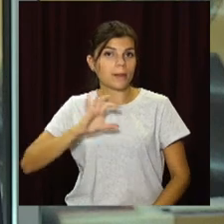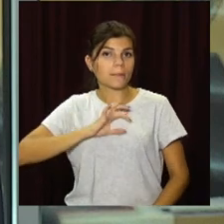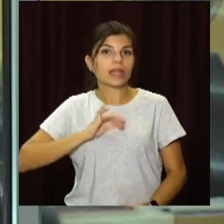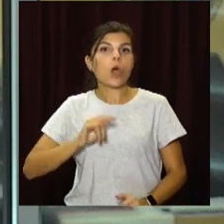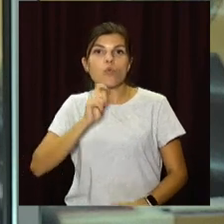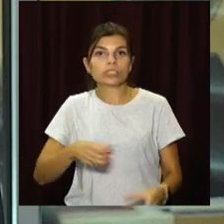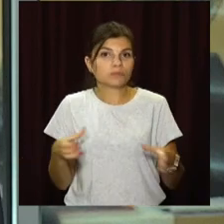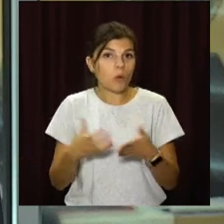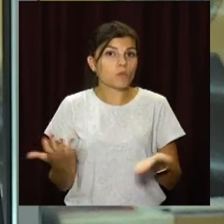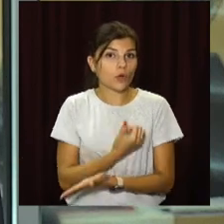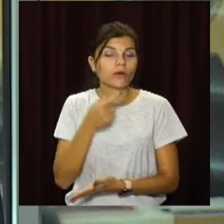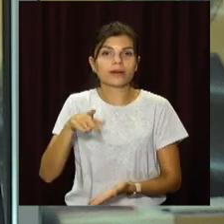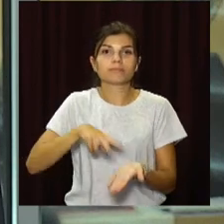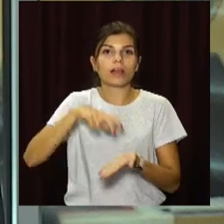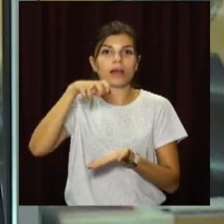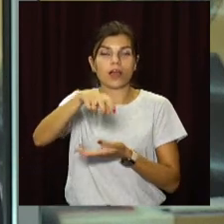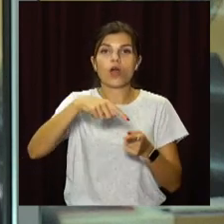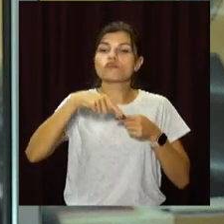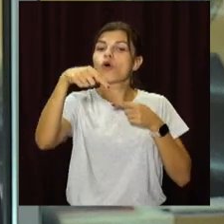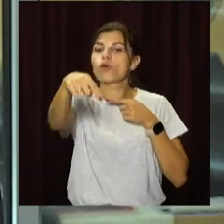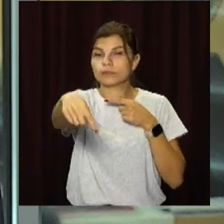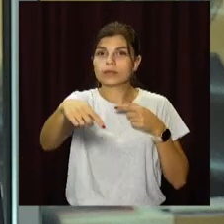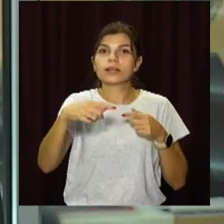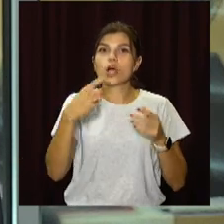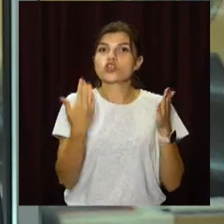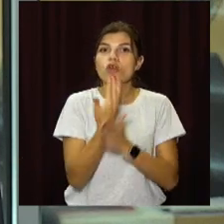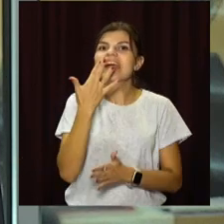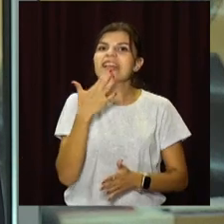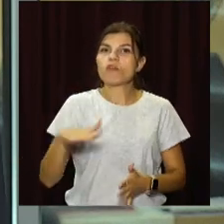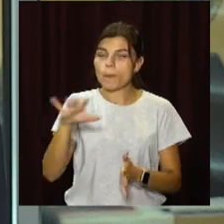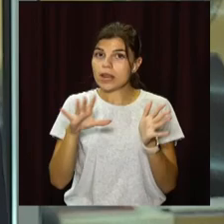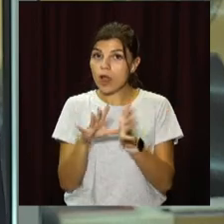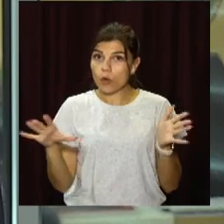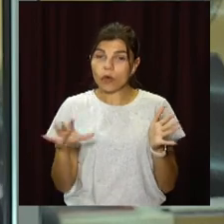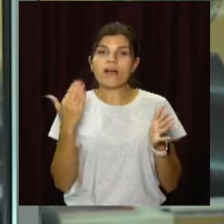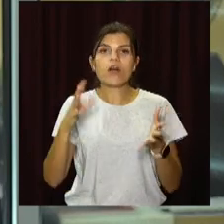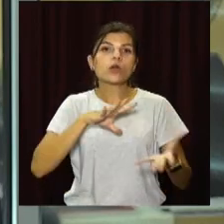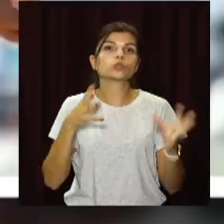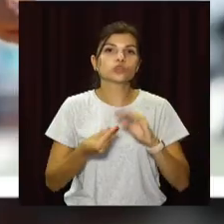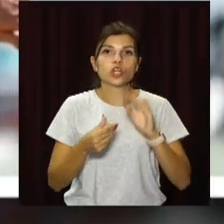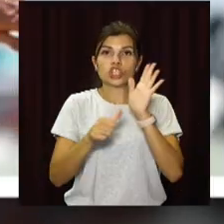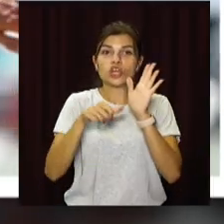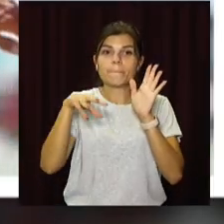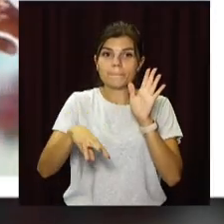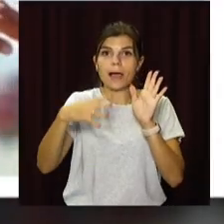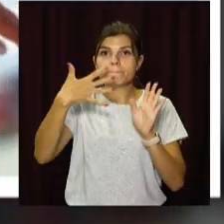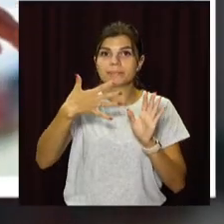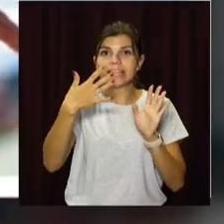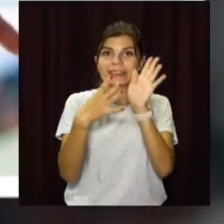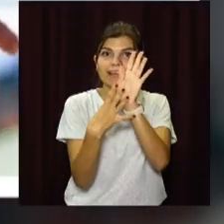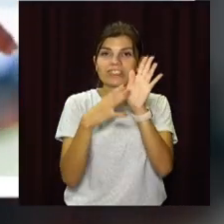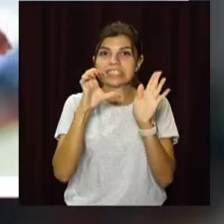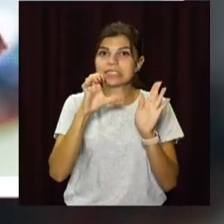збірної. Він переміг у стрибках у довжину і встановив новий європейський рекорд. Його результат – 6 метрів 59